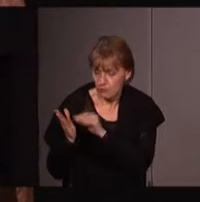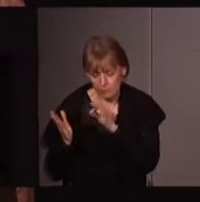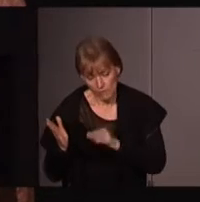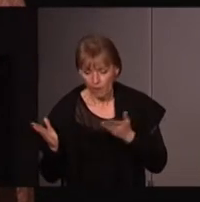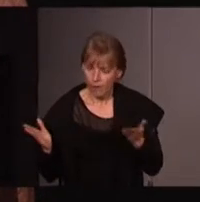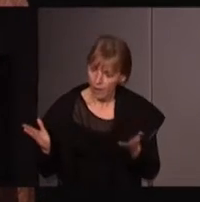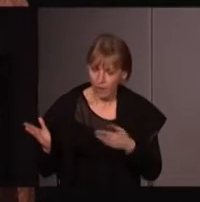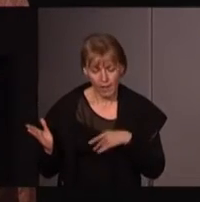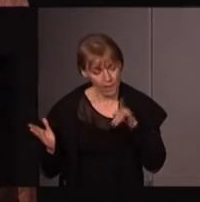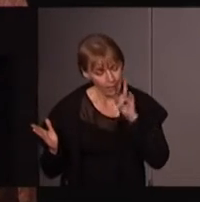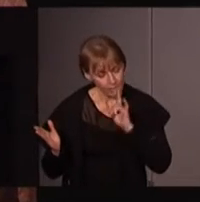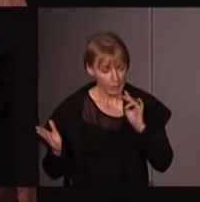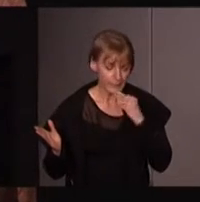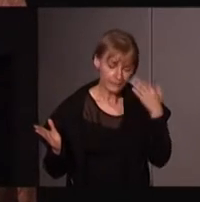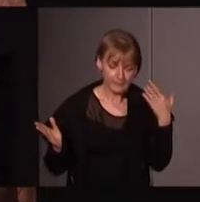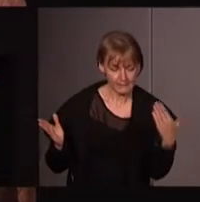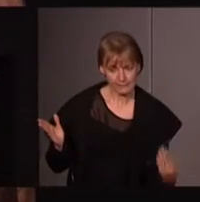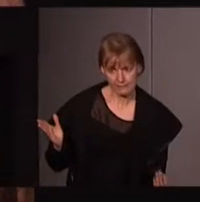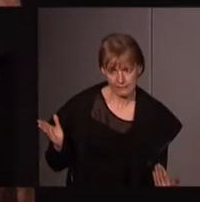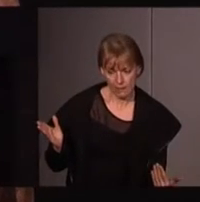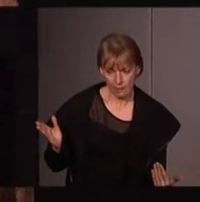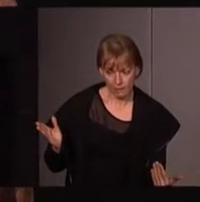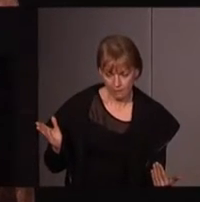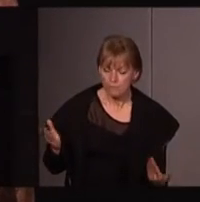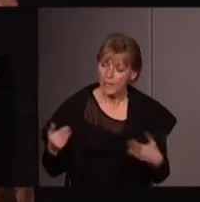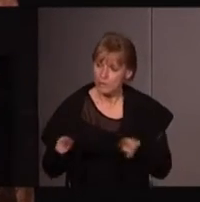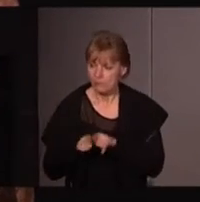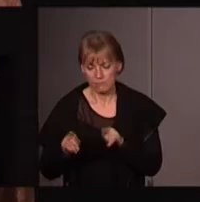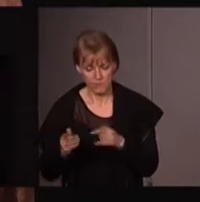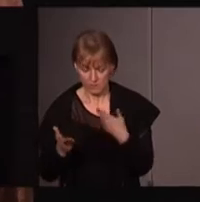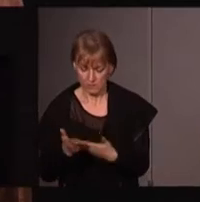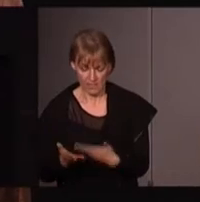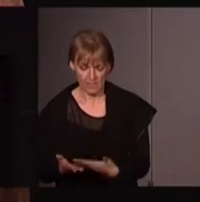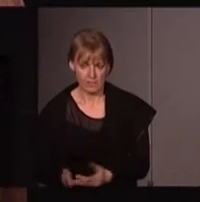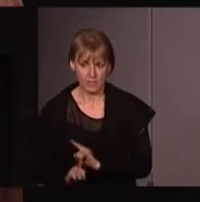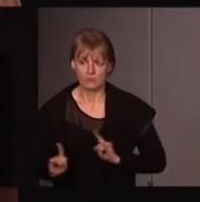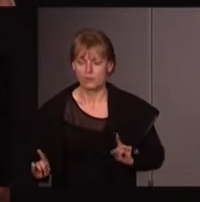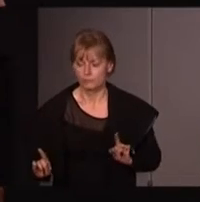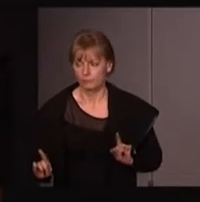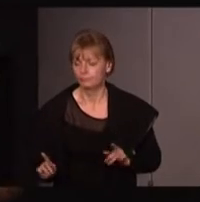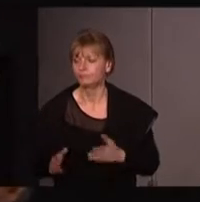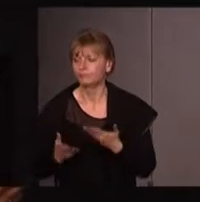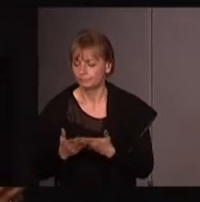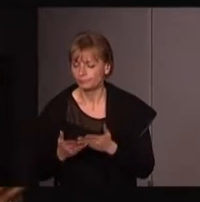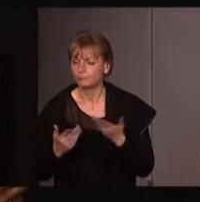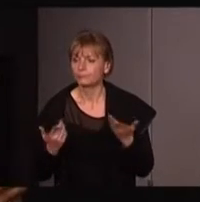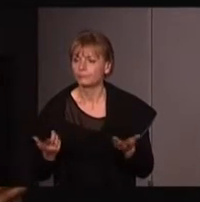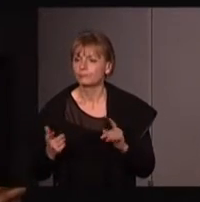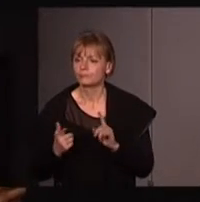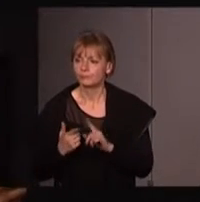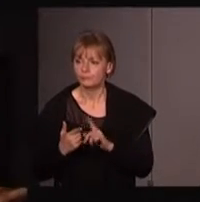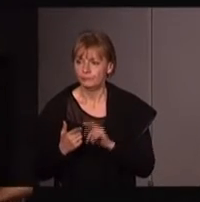des qualités féminines dans cette école de ministre, et qu'en même temps, il n a pas que ça, il n vraiment pas que ça. Et par ailleurs, deuxième chose sur